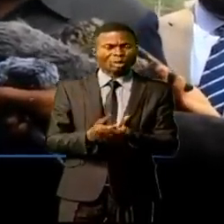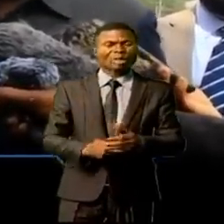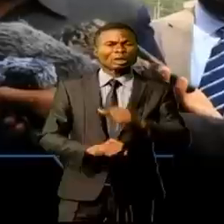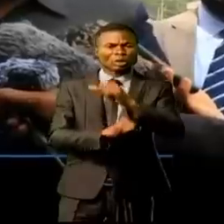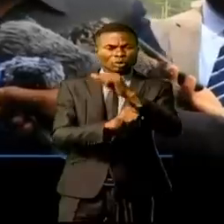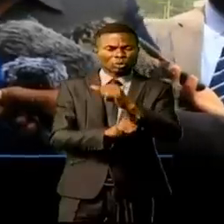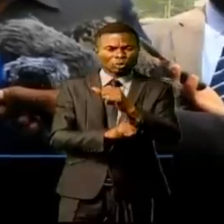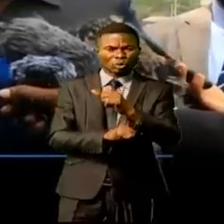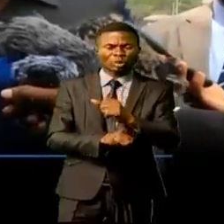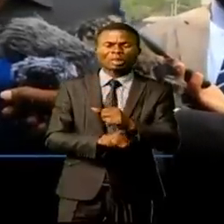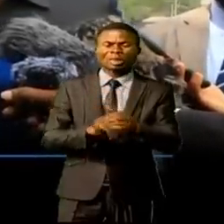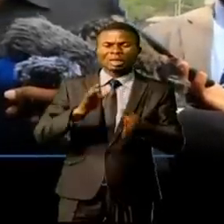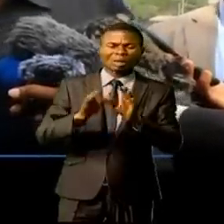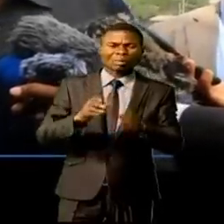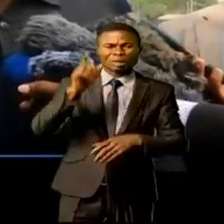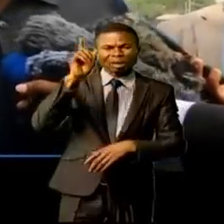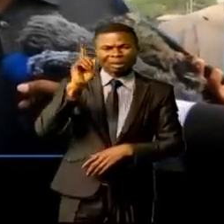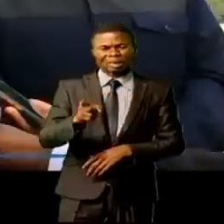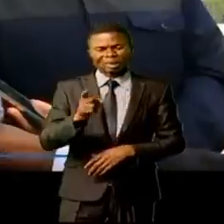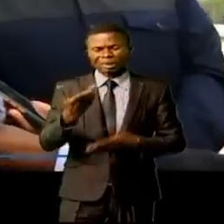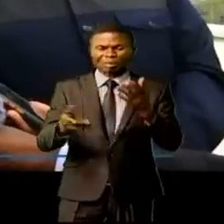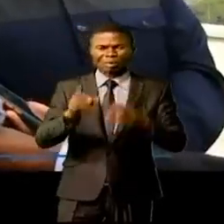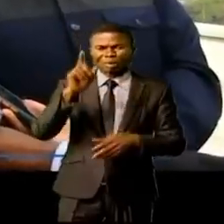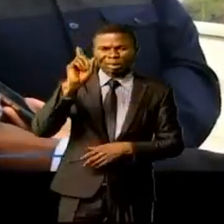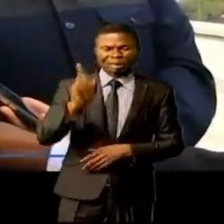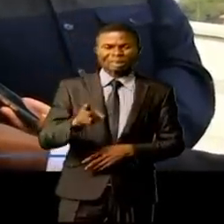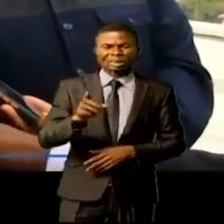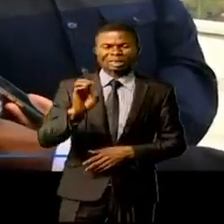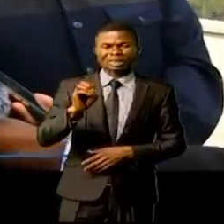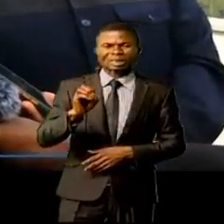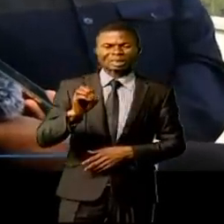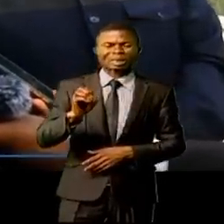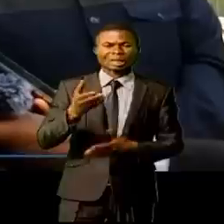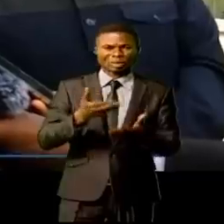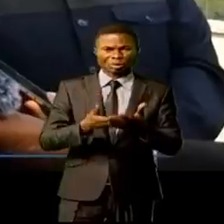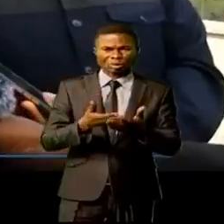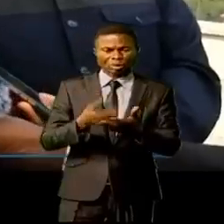250 selon le DG. C'est pour nous